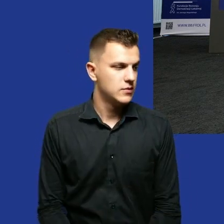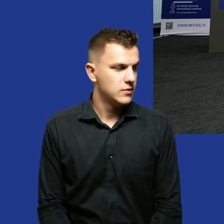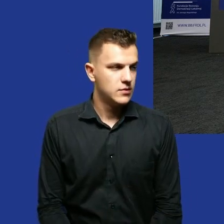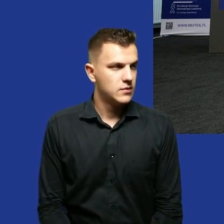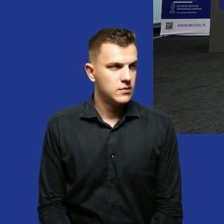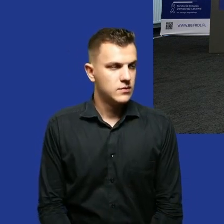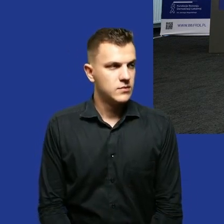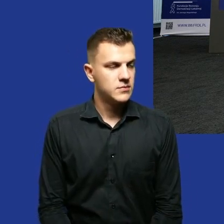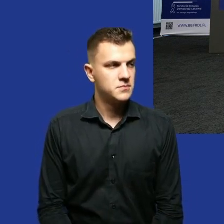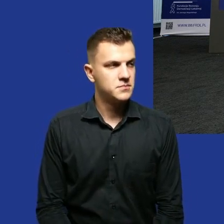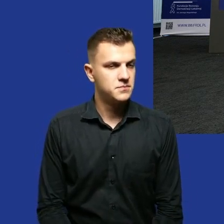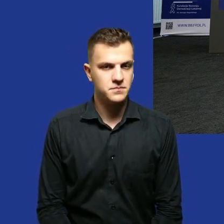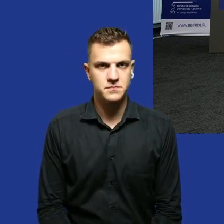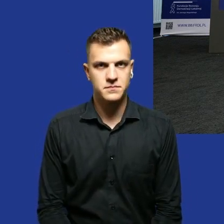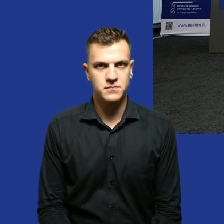A, dobra.